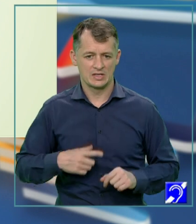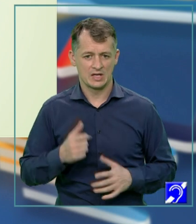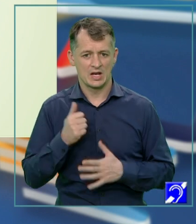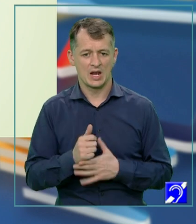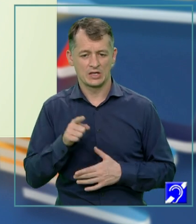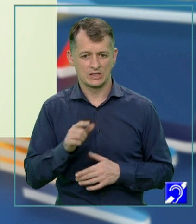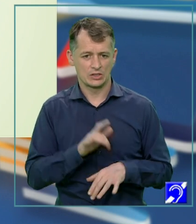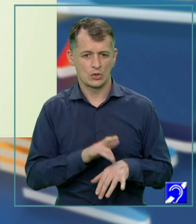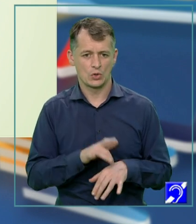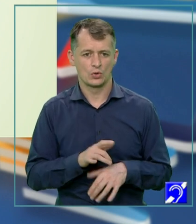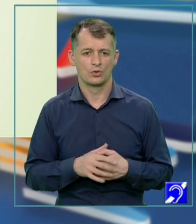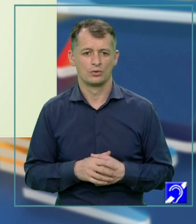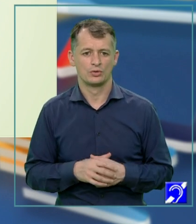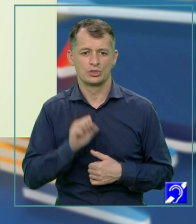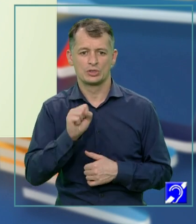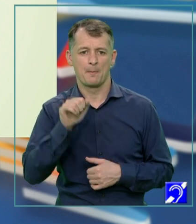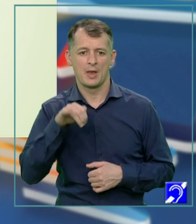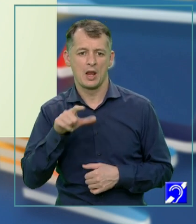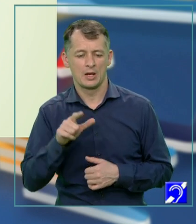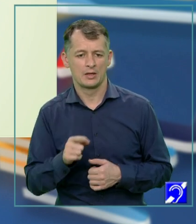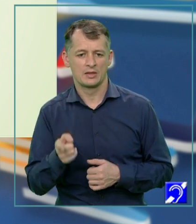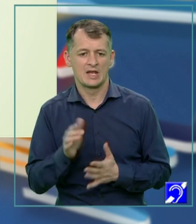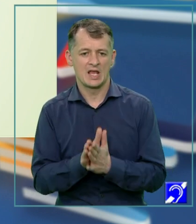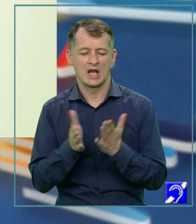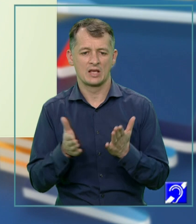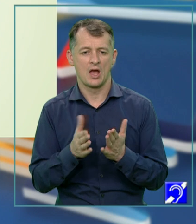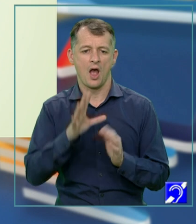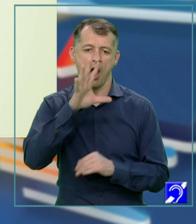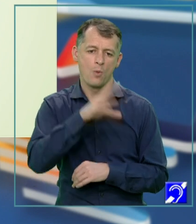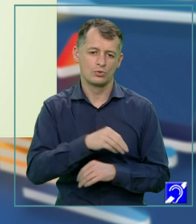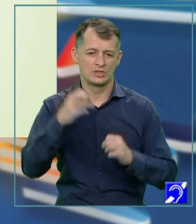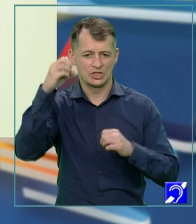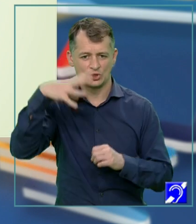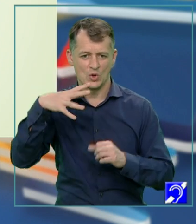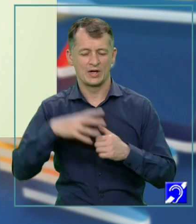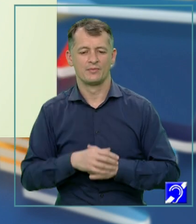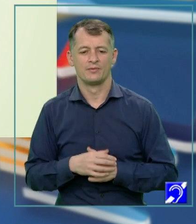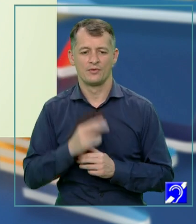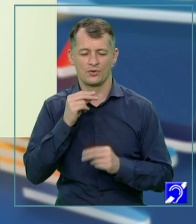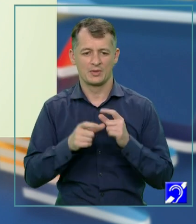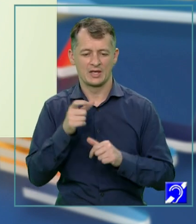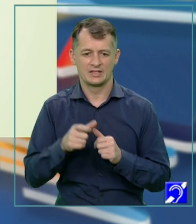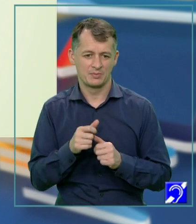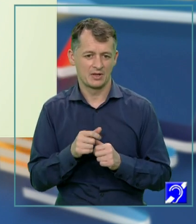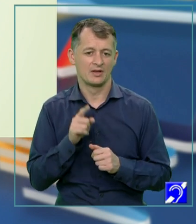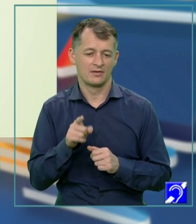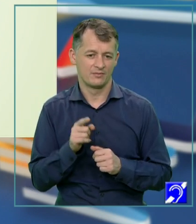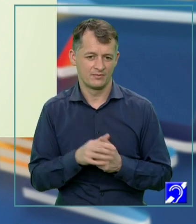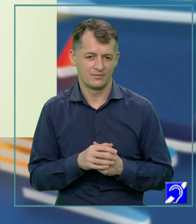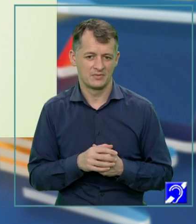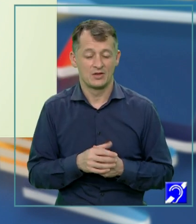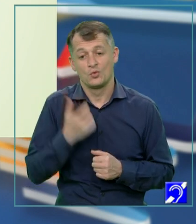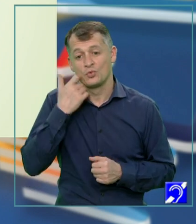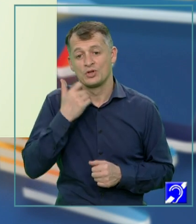a acestui doctor. Evident, sunt aspecte legate strict de biografia maestrului. Nu le puteam